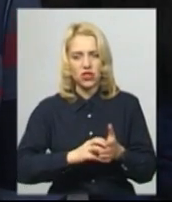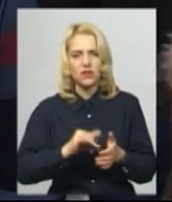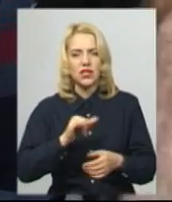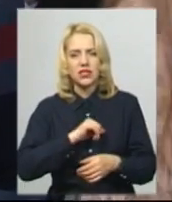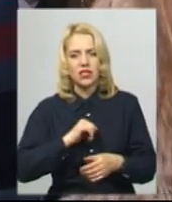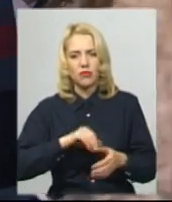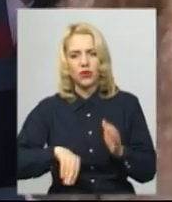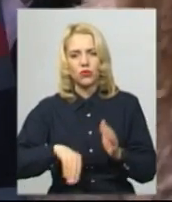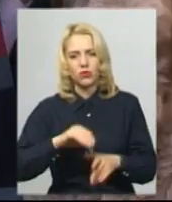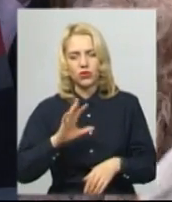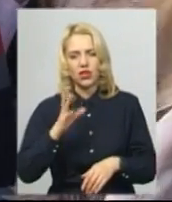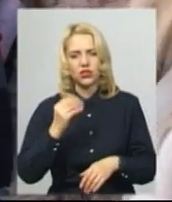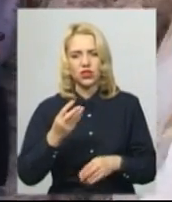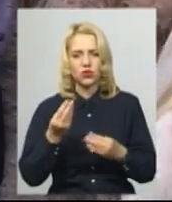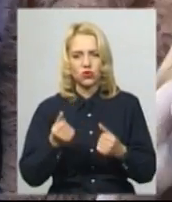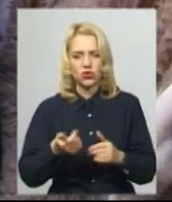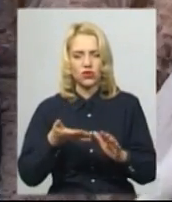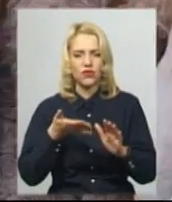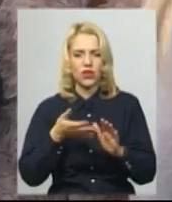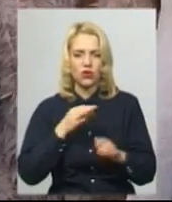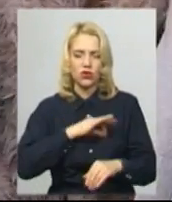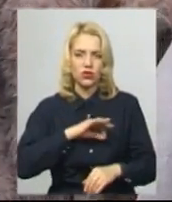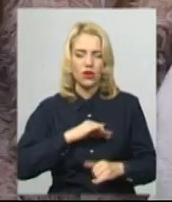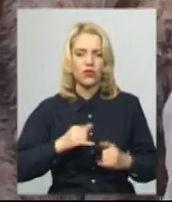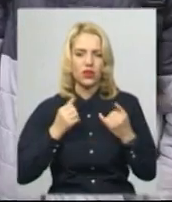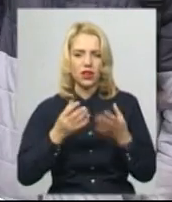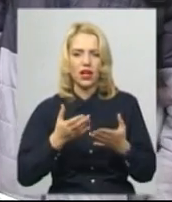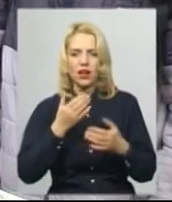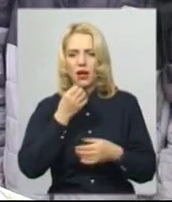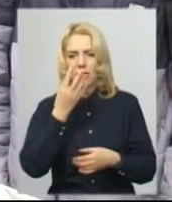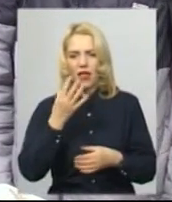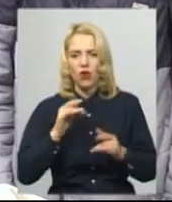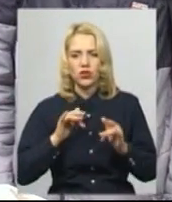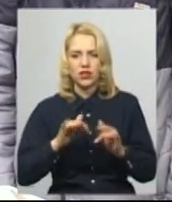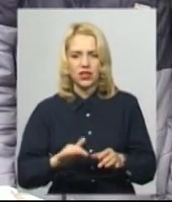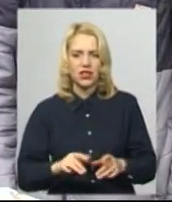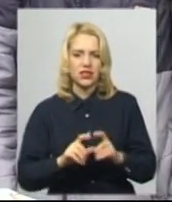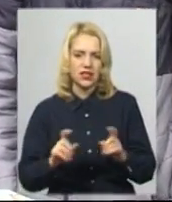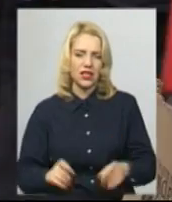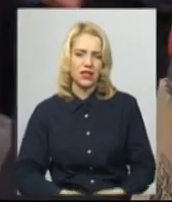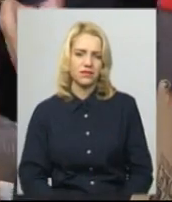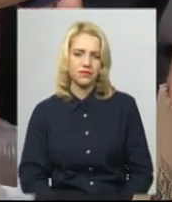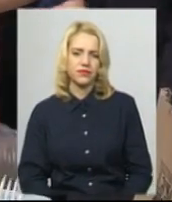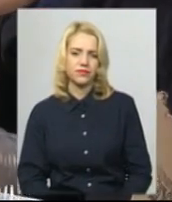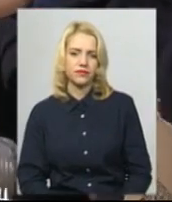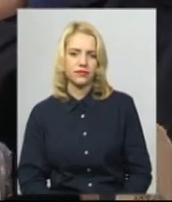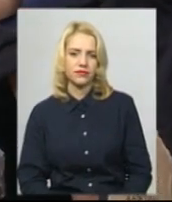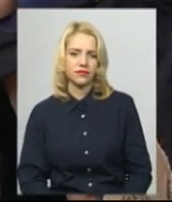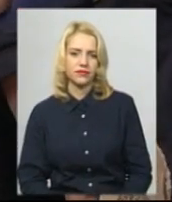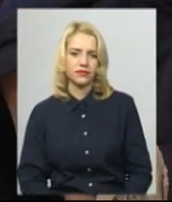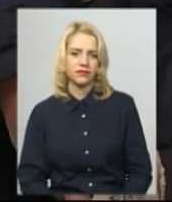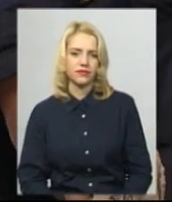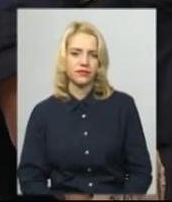їх купують, а потім кошти використовують для благодійних цілей. Тетяна Ворожцова, Олександр Горішевський. Новини на Суспільному.